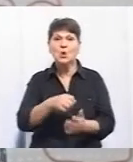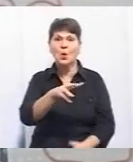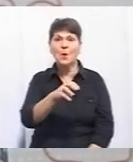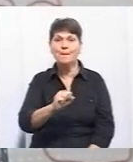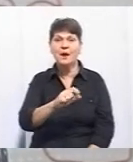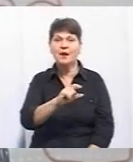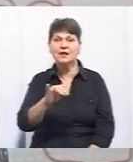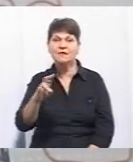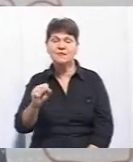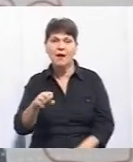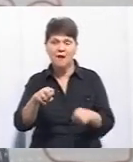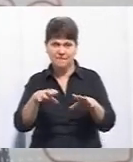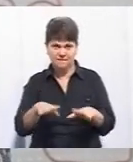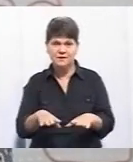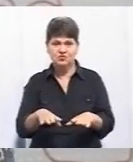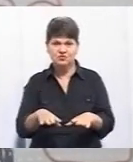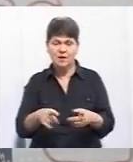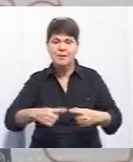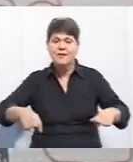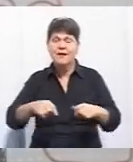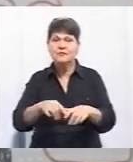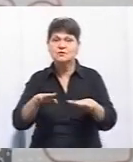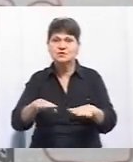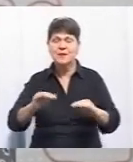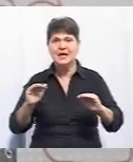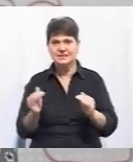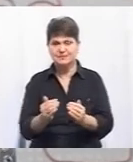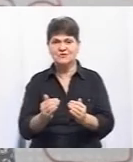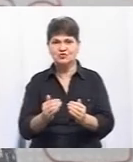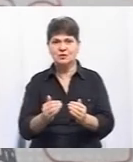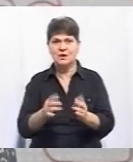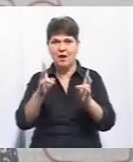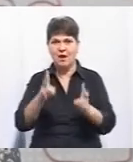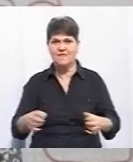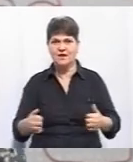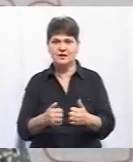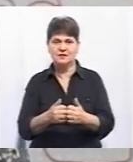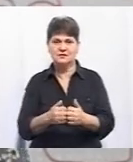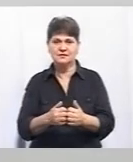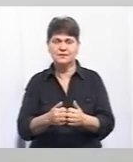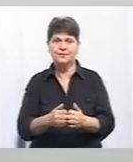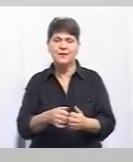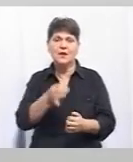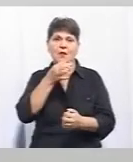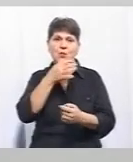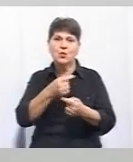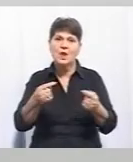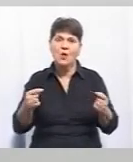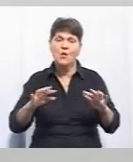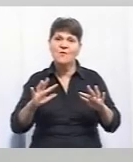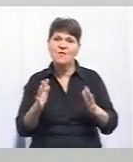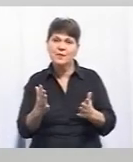тій ділянці дороги проблему світлофор? Чи зменшить він аварійність, на вашу думку? У будь-якому випадку. У нас в разі